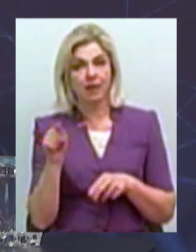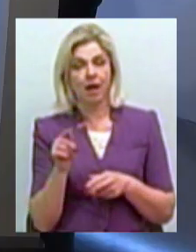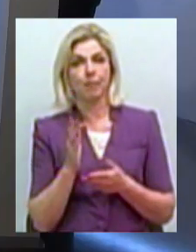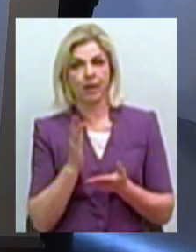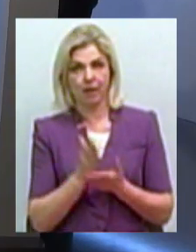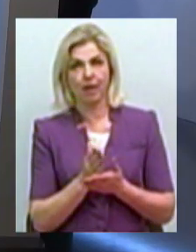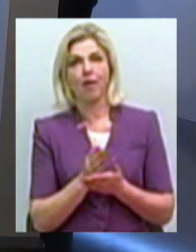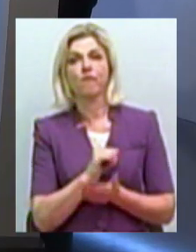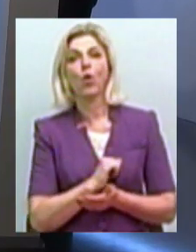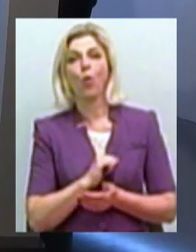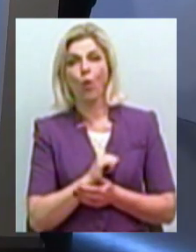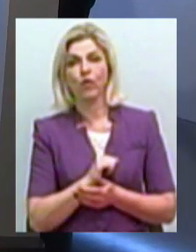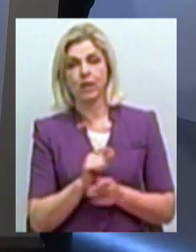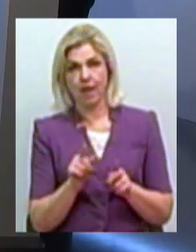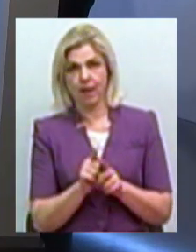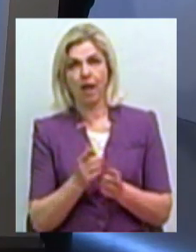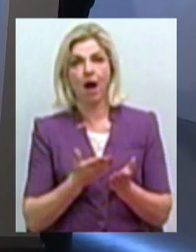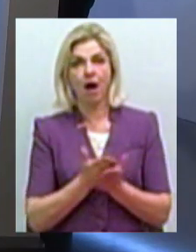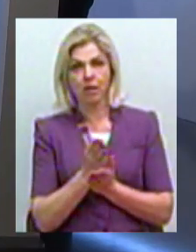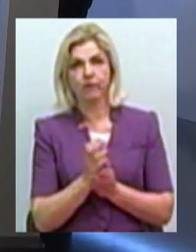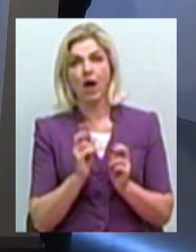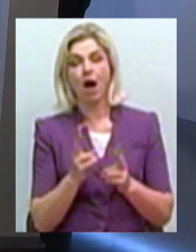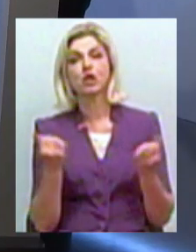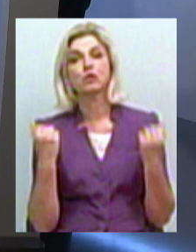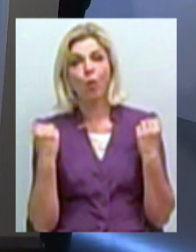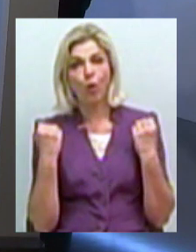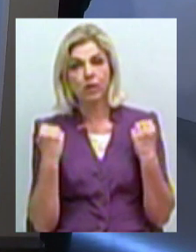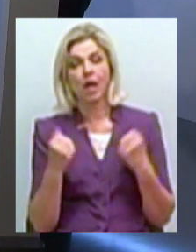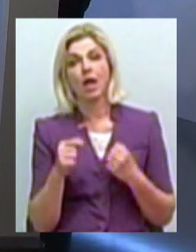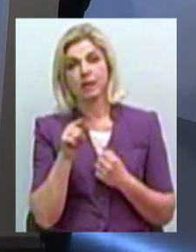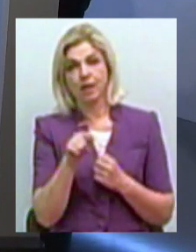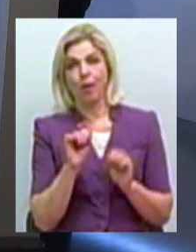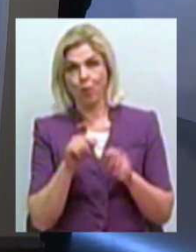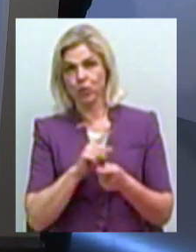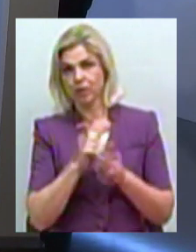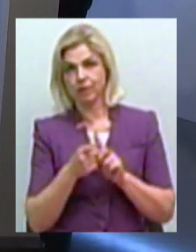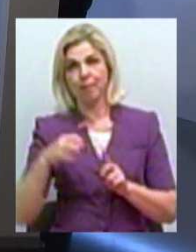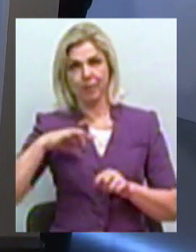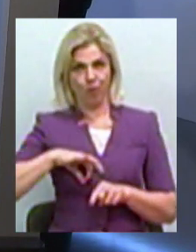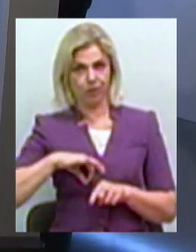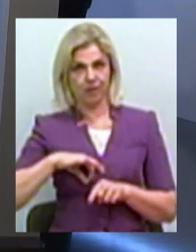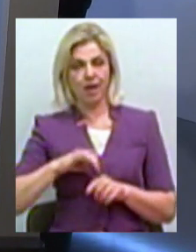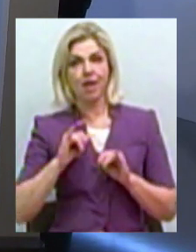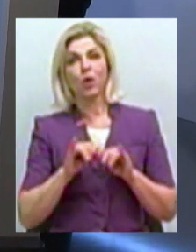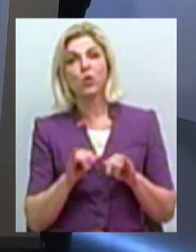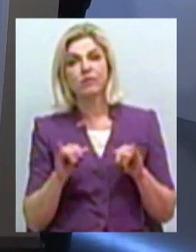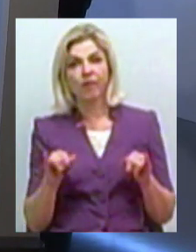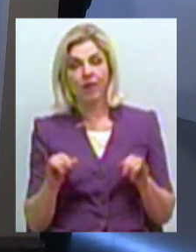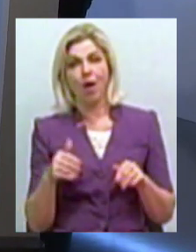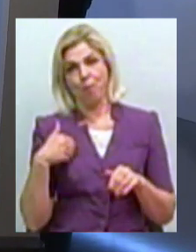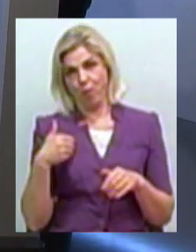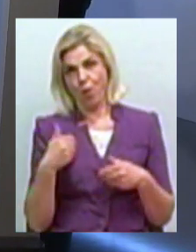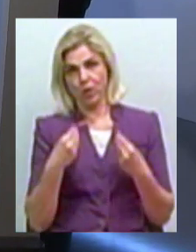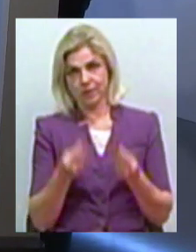виховують ці якості як спорт. Тобто вони можуть стати у нагоді і розвиватися, принести